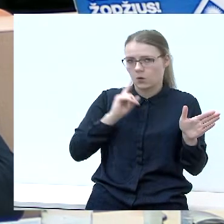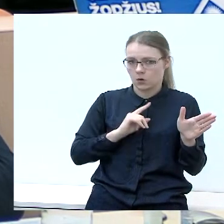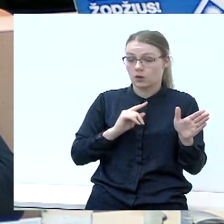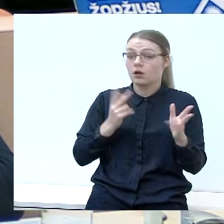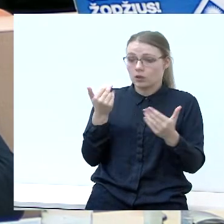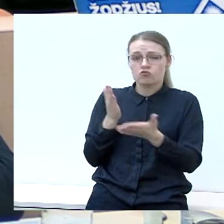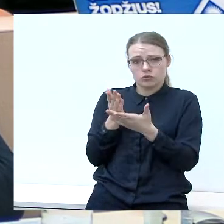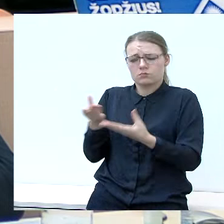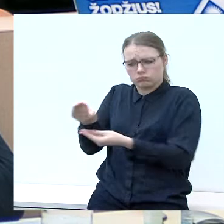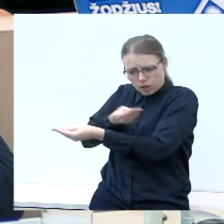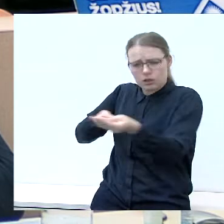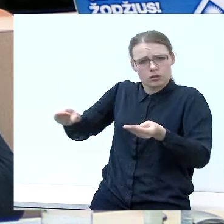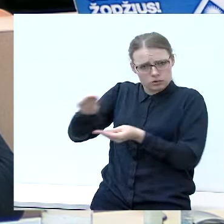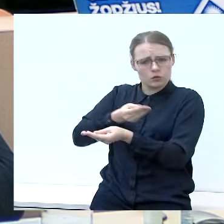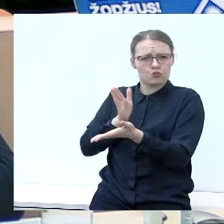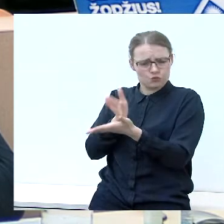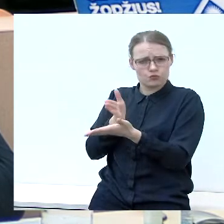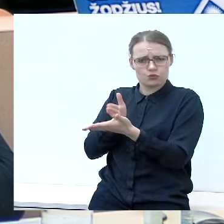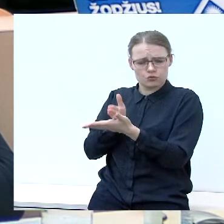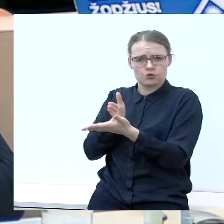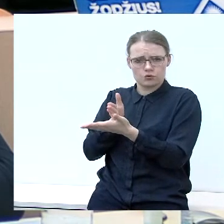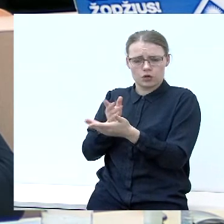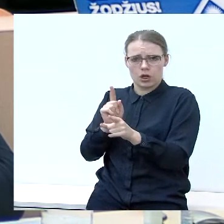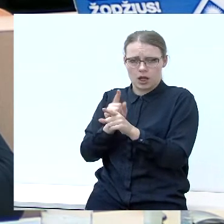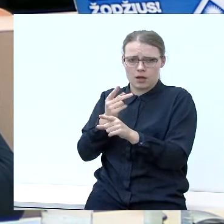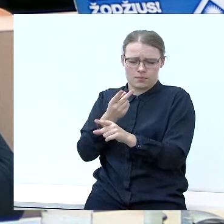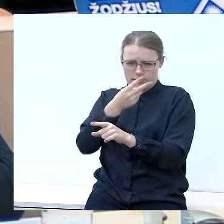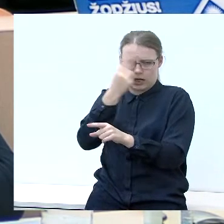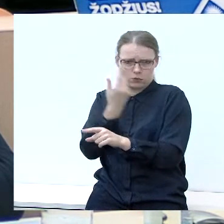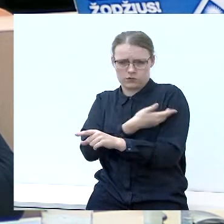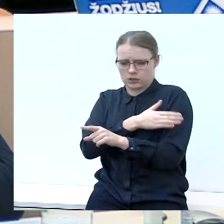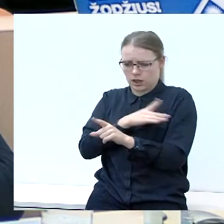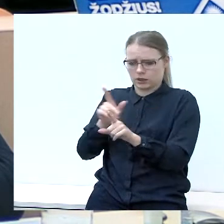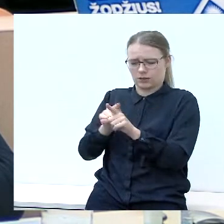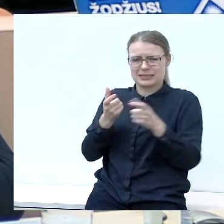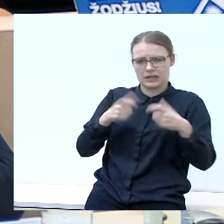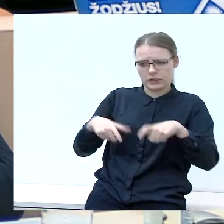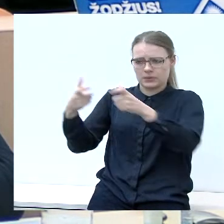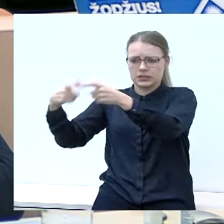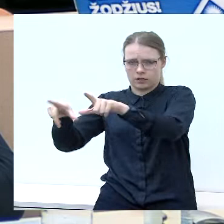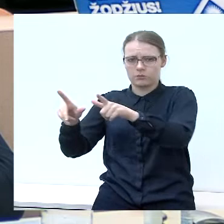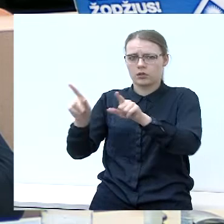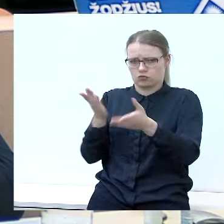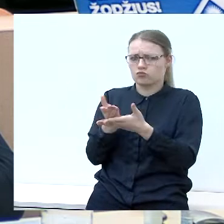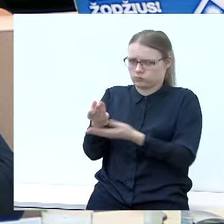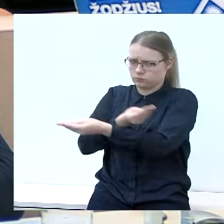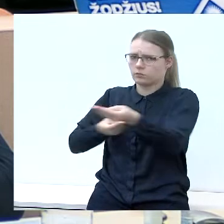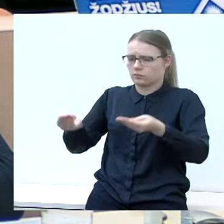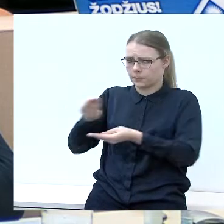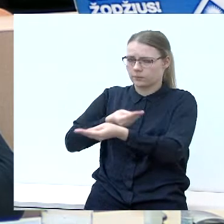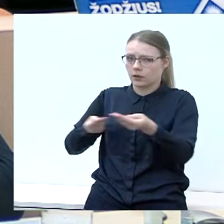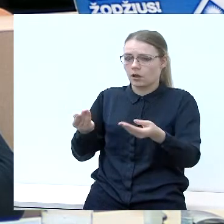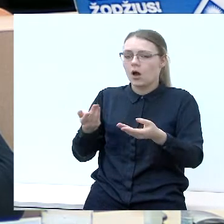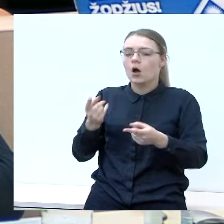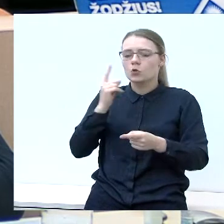mainai. Yra projektai bendris tarp Lietuvos Lenkijos saivaldybių. Iš tikrųjų, ką